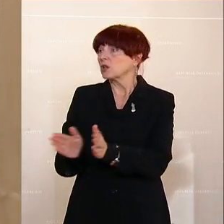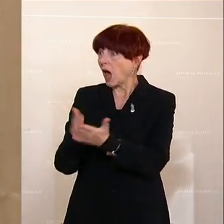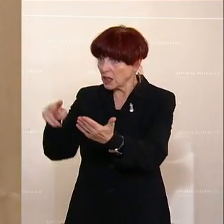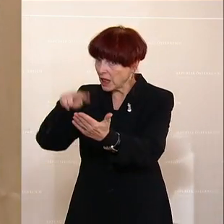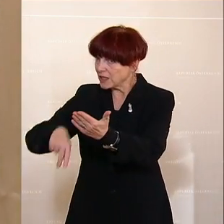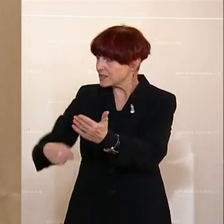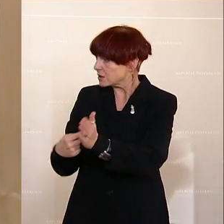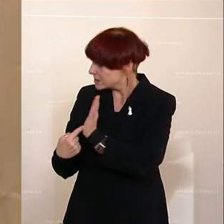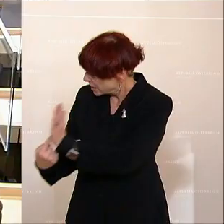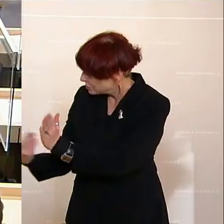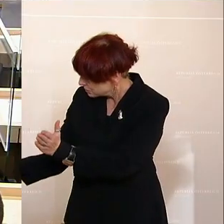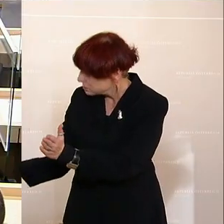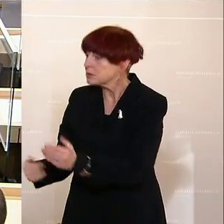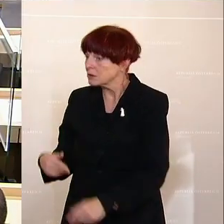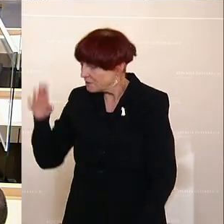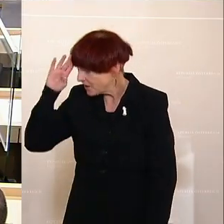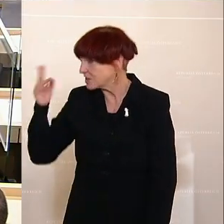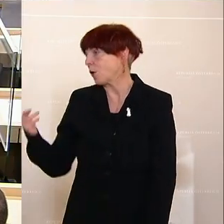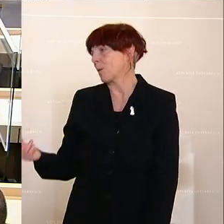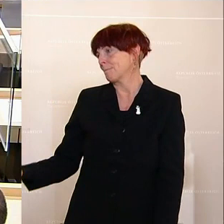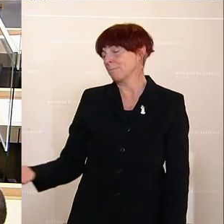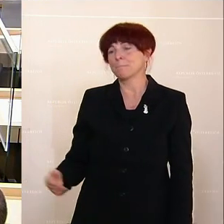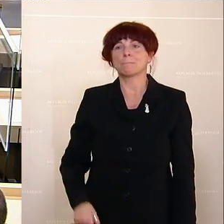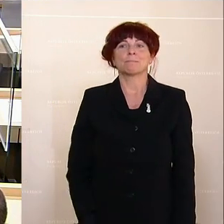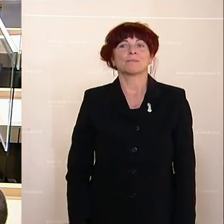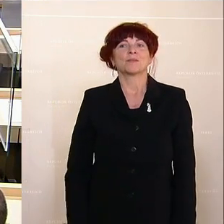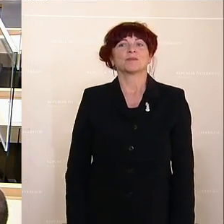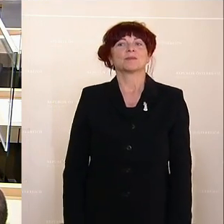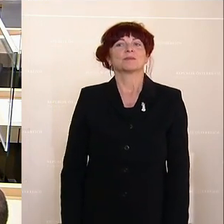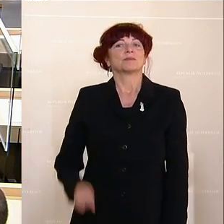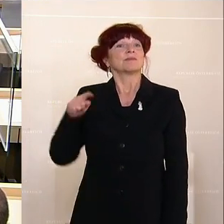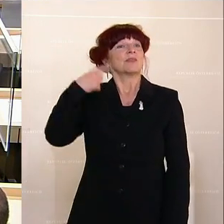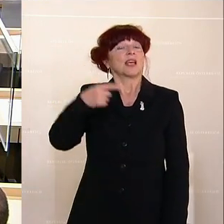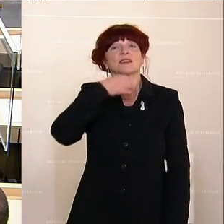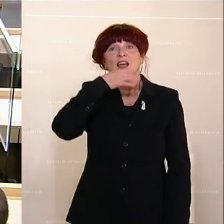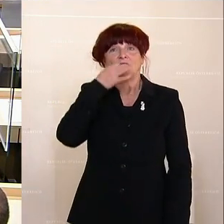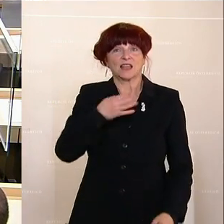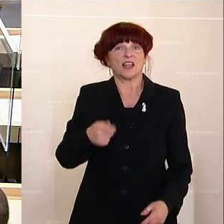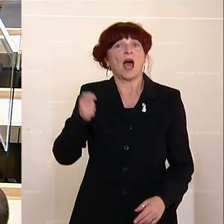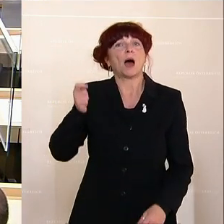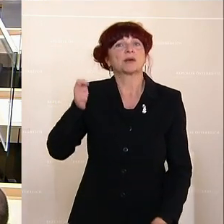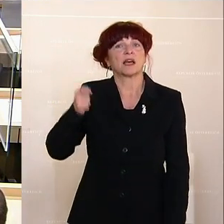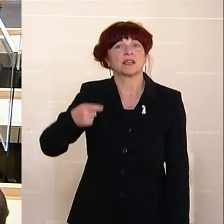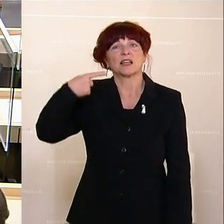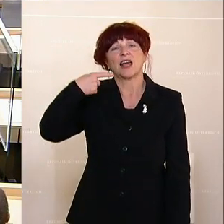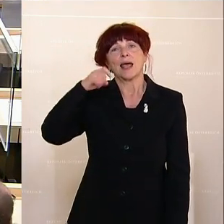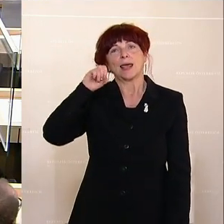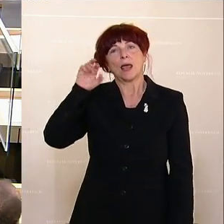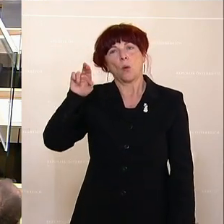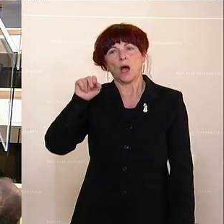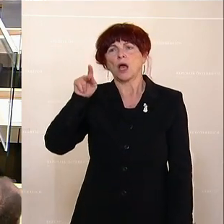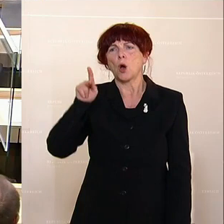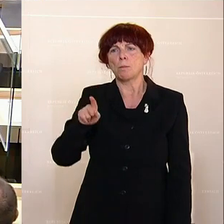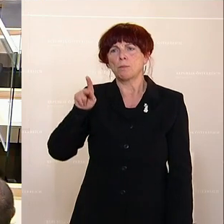wird. So Christian Havenecker von der FPÖ, der eine Stellungnahme des Bundespräsidenten vermisst in der